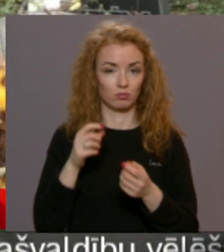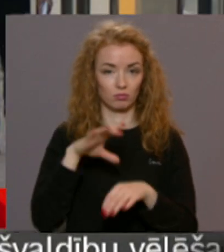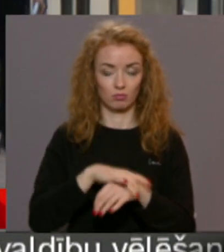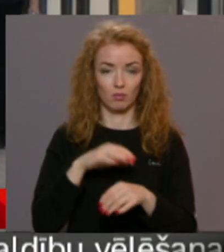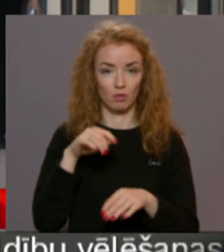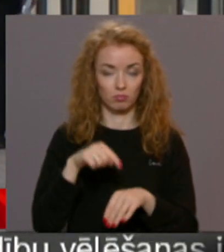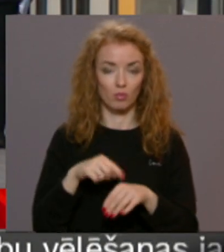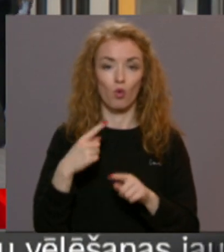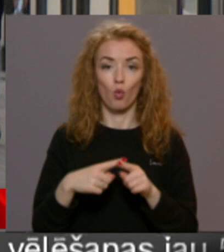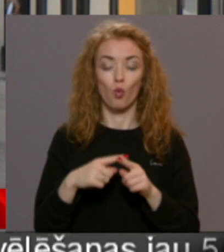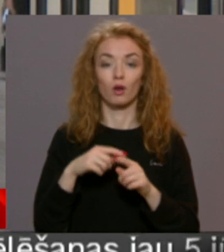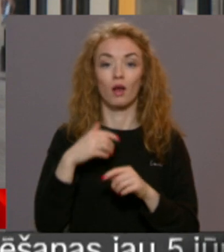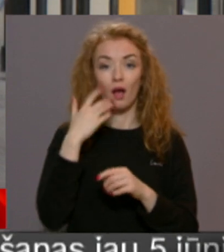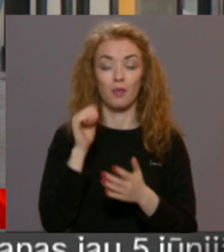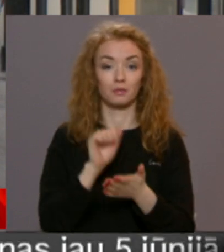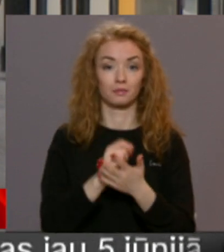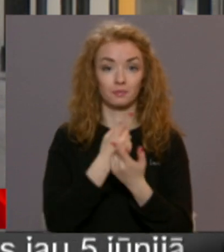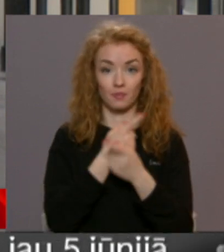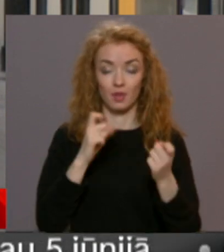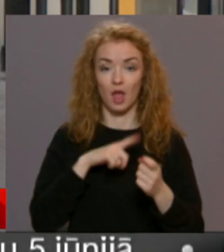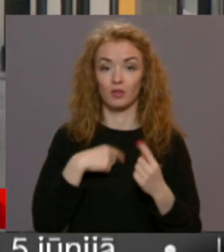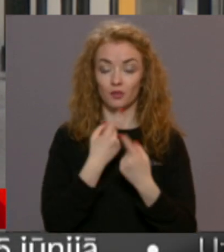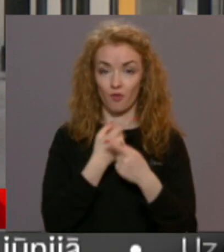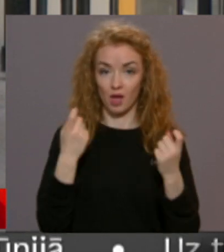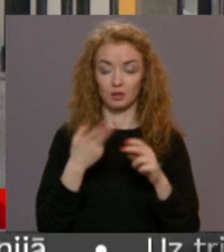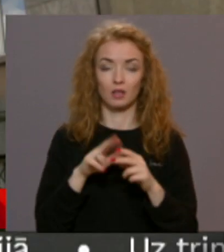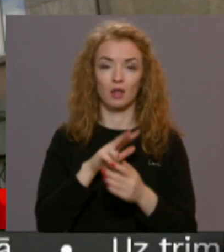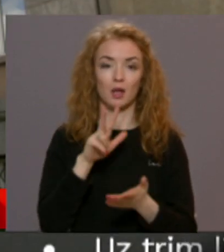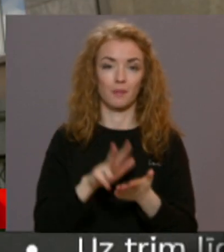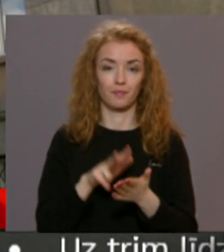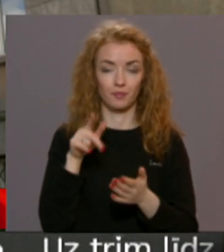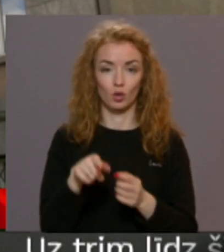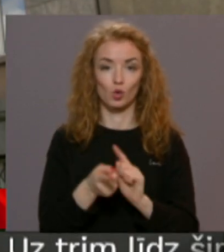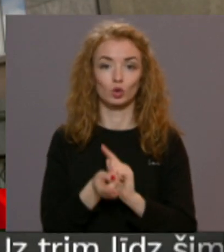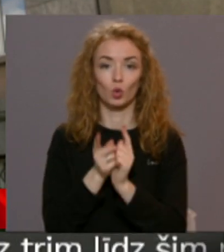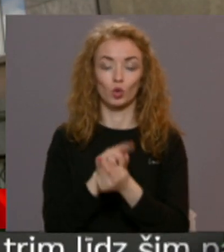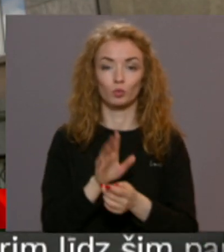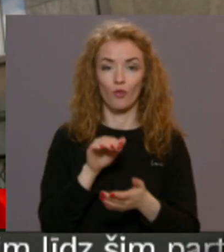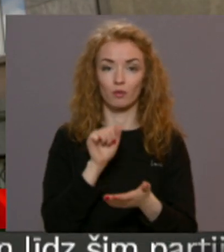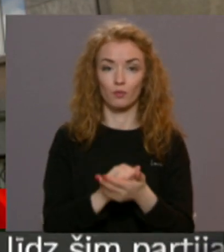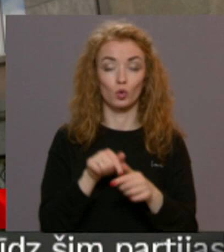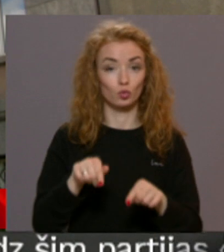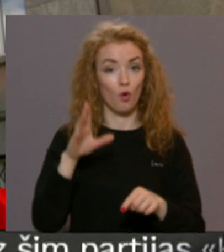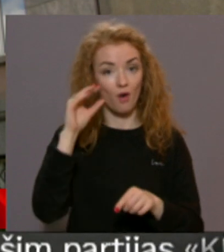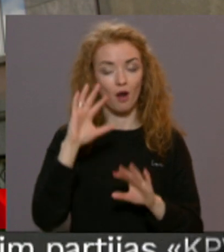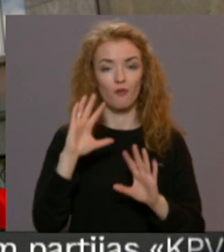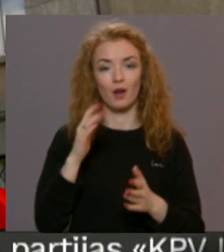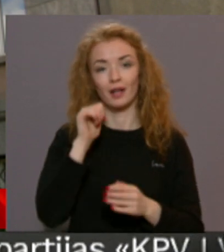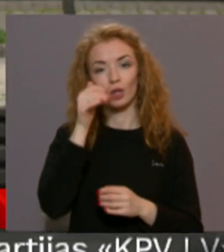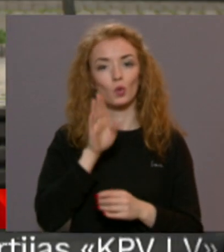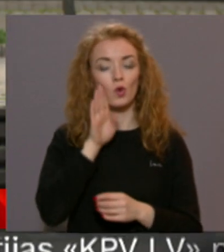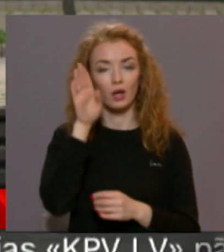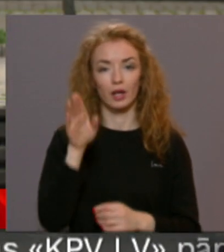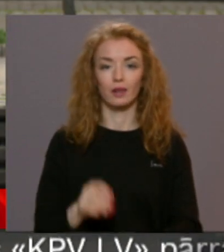nākamajā dienā, pēc to publicēšanas Latvijas vēstnesī. Izdevums norāda, ka grozījums varētu publicēt šovakar vai rīt no rīta.